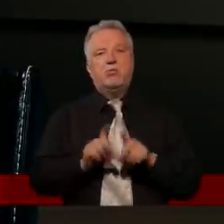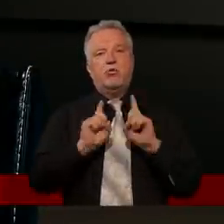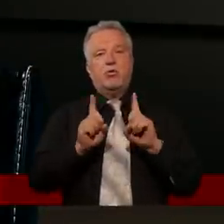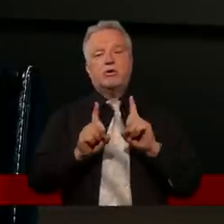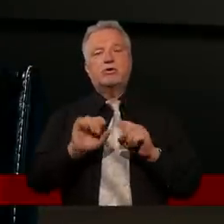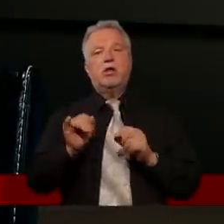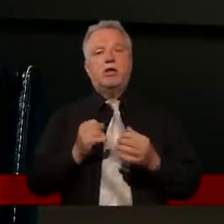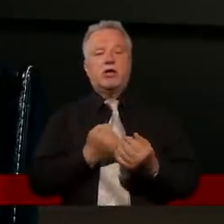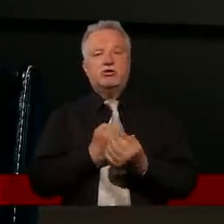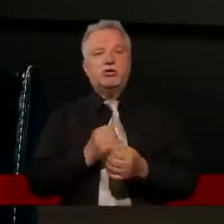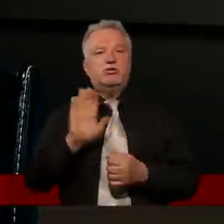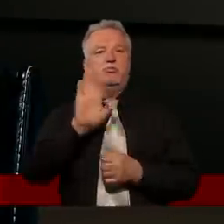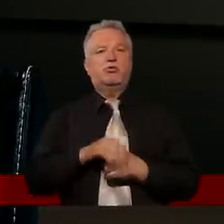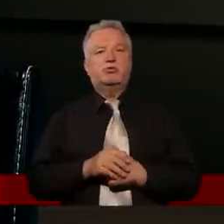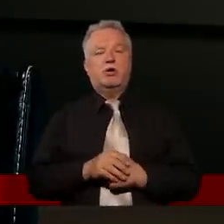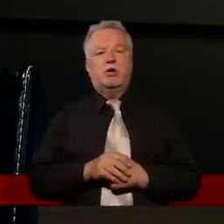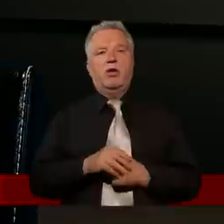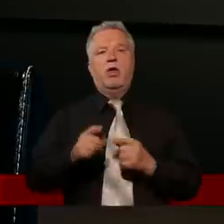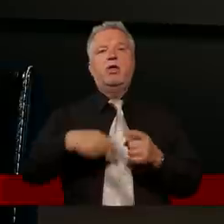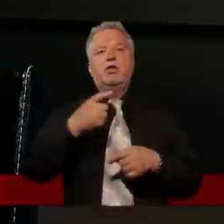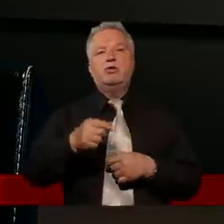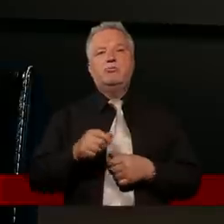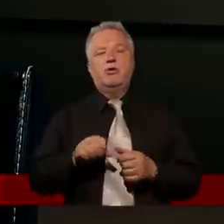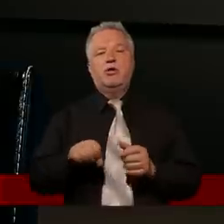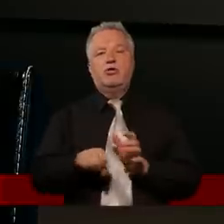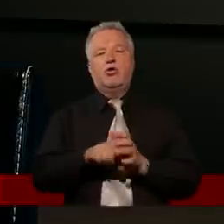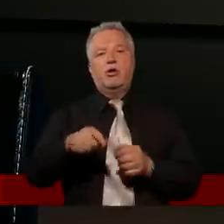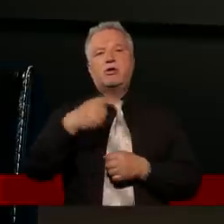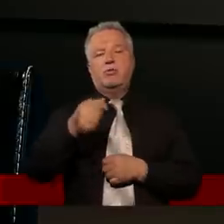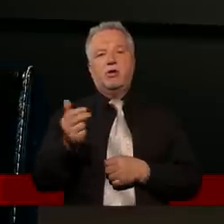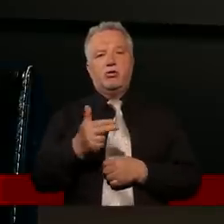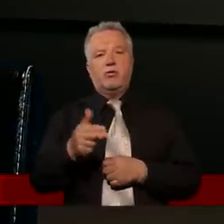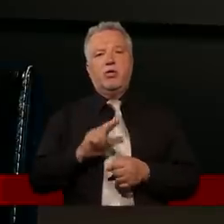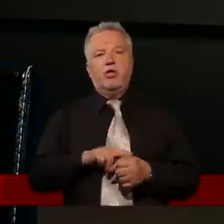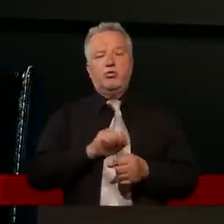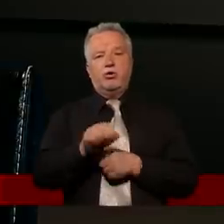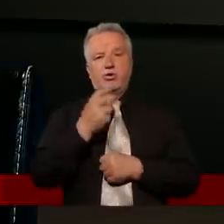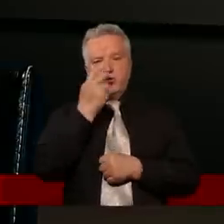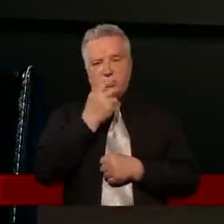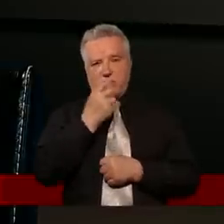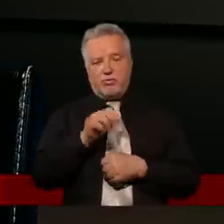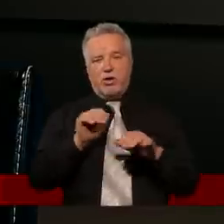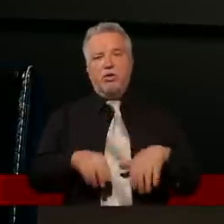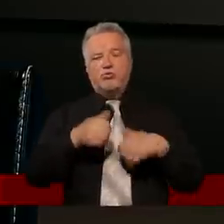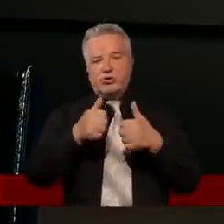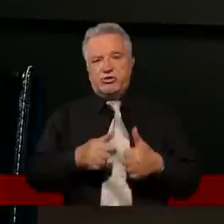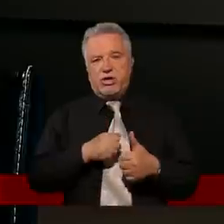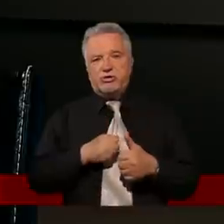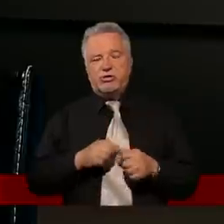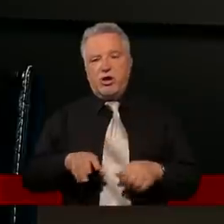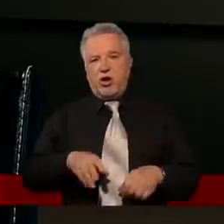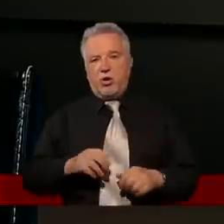Jezus ich traktuje. Ale przejdźmy może do kolejnego tematu, który jest też bardzo ciekawy i który też może stać się w pewnym sensie bożkiem, który